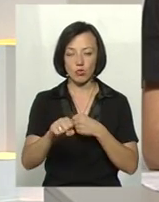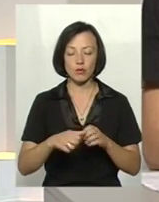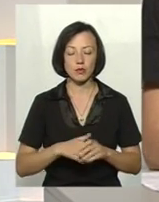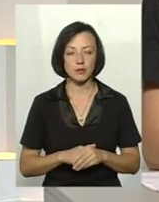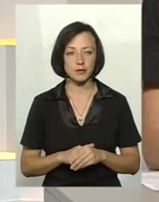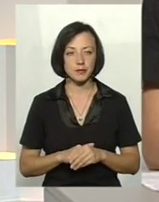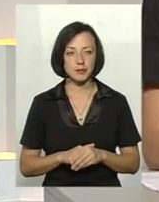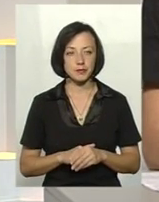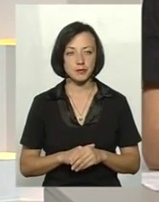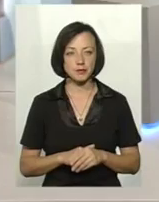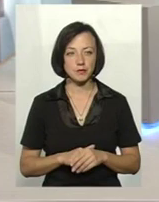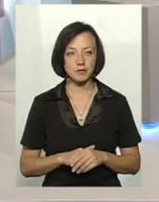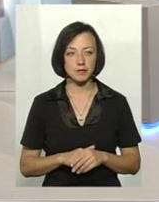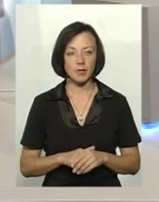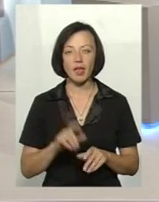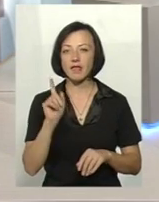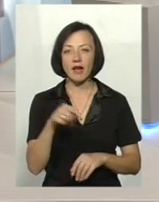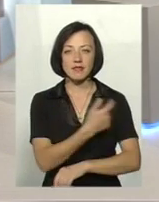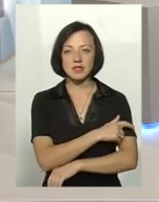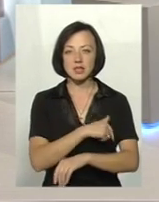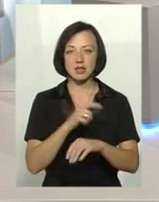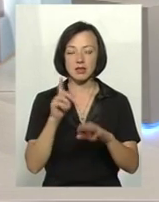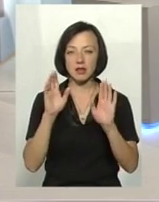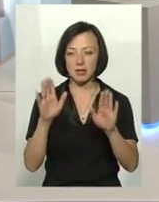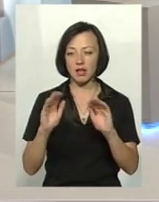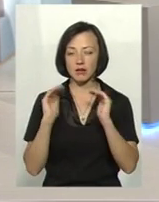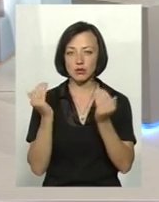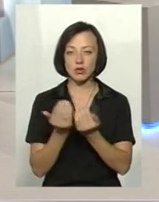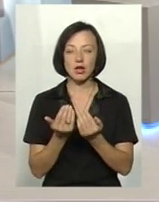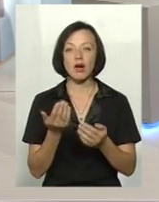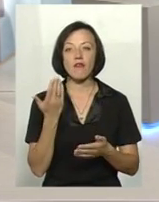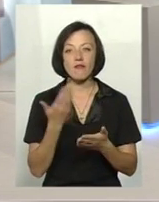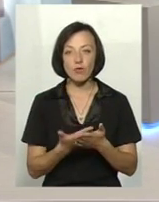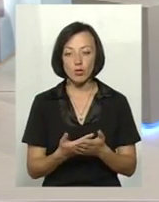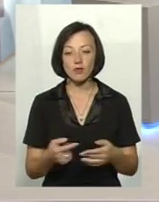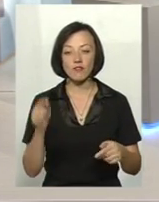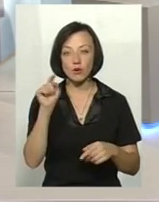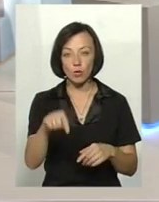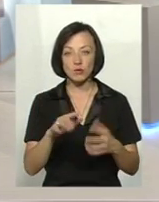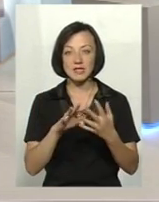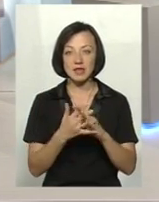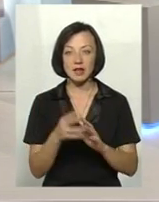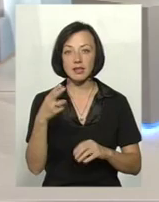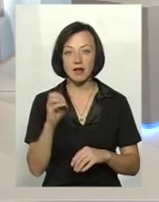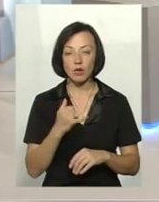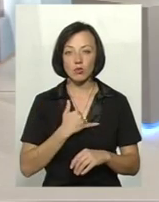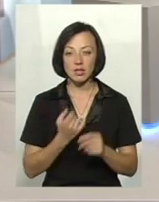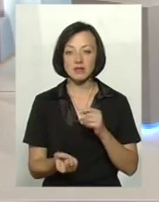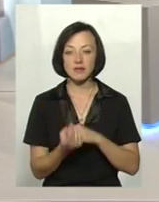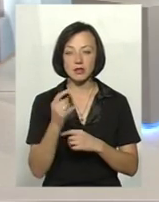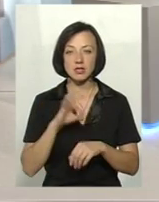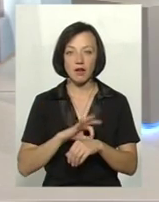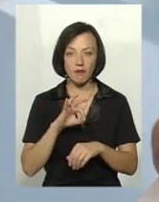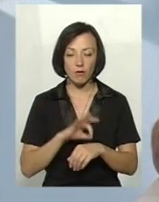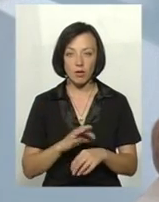ліквідації такої тварини? В санітарній, навіть на забій, навіть там... Безпосередньо в тому селі, де в нас виникло захворювання,